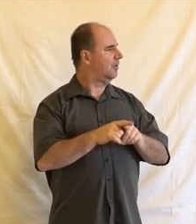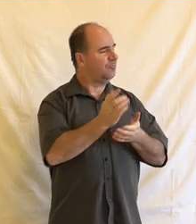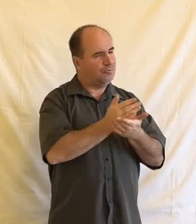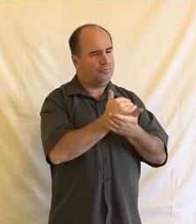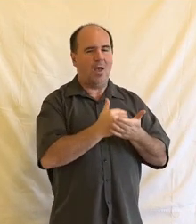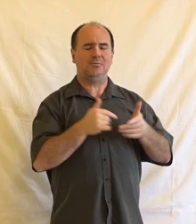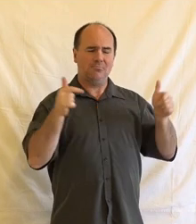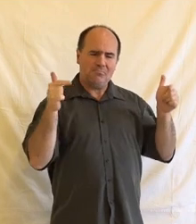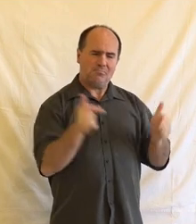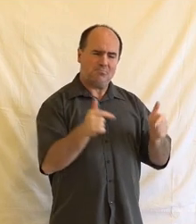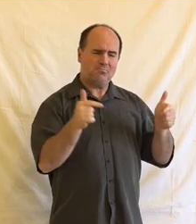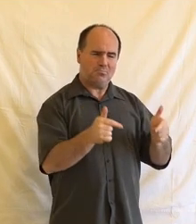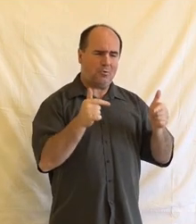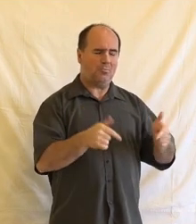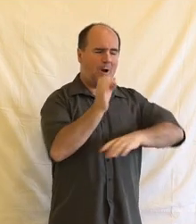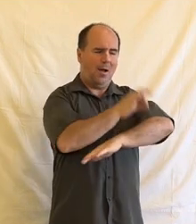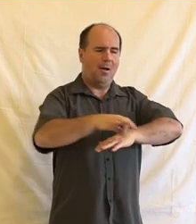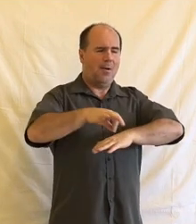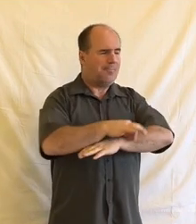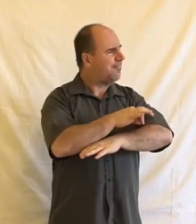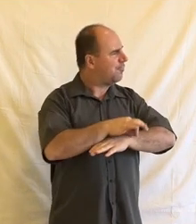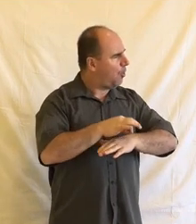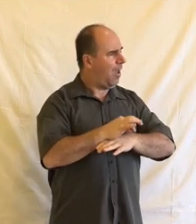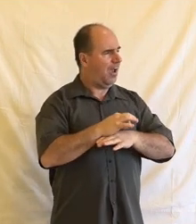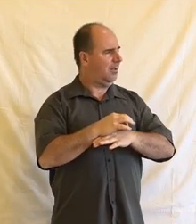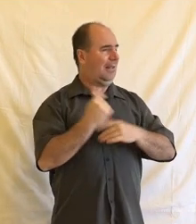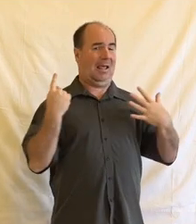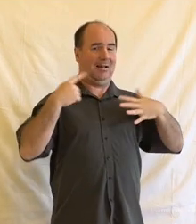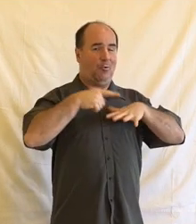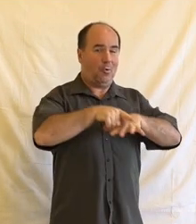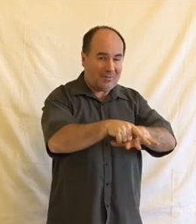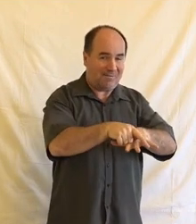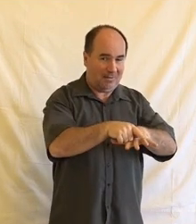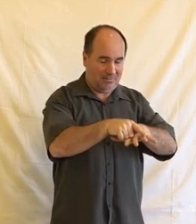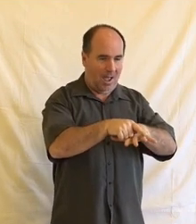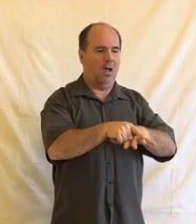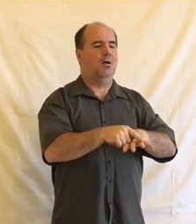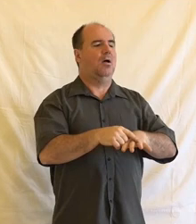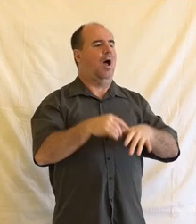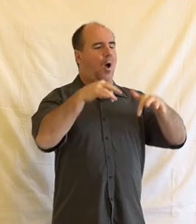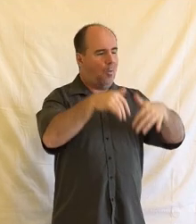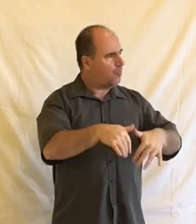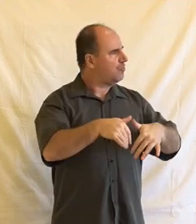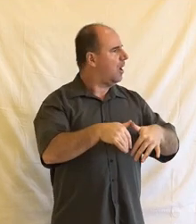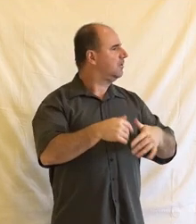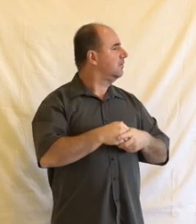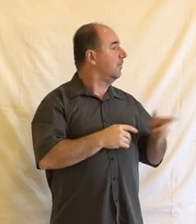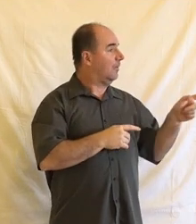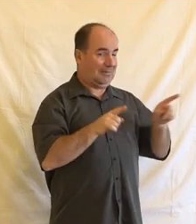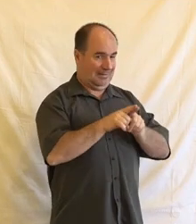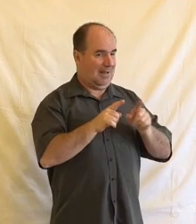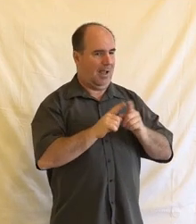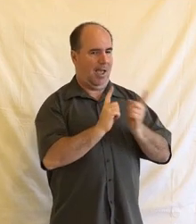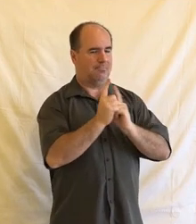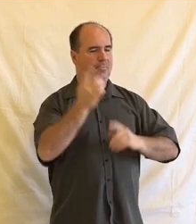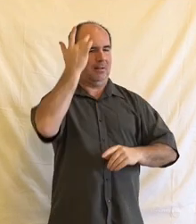podpory projektů diverzity, inkluzivity a účasti mentoringových, jako mentorka, jestli se nemýlím,